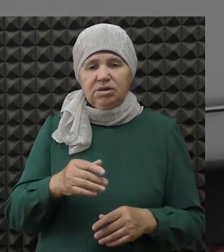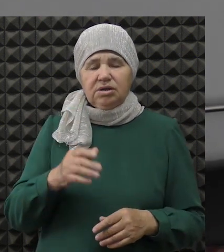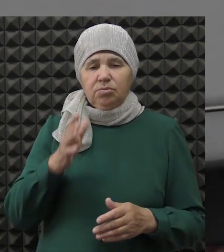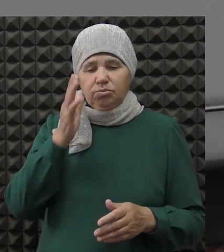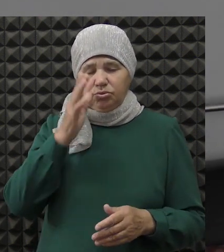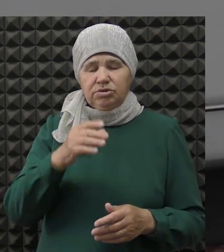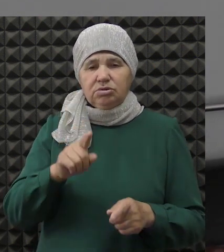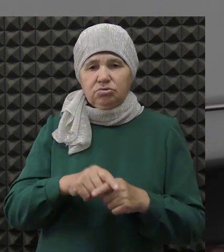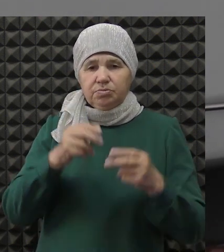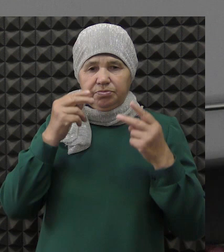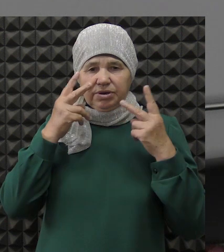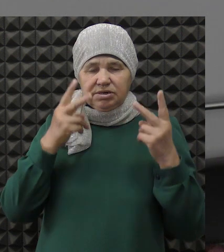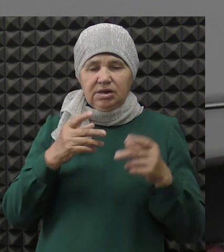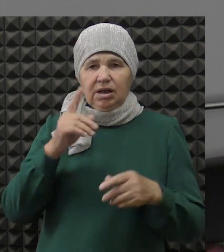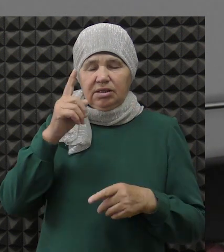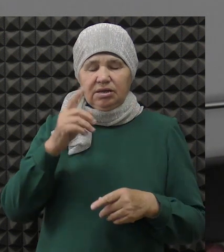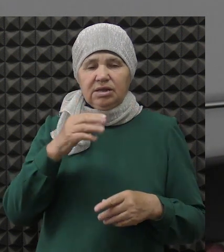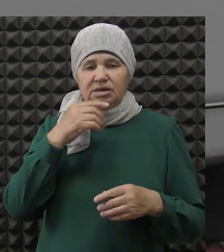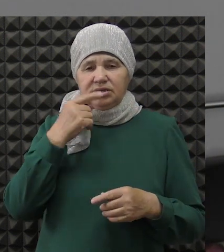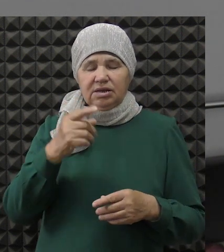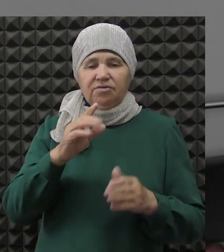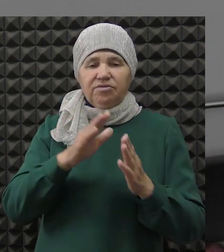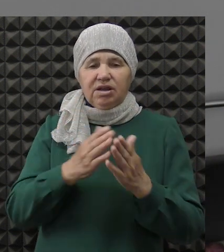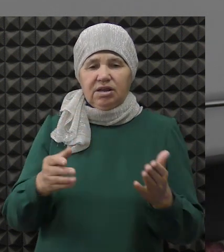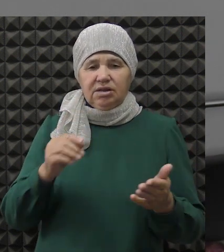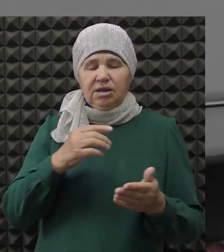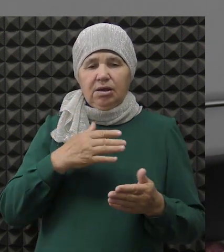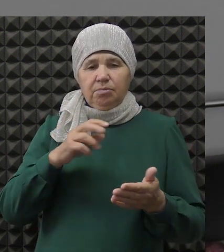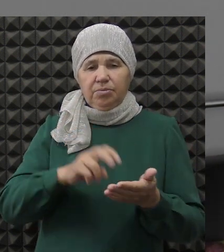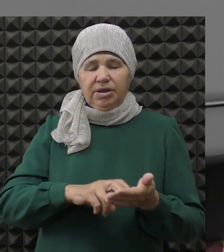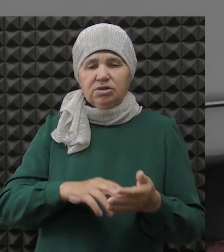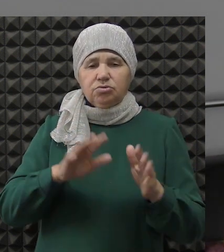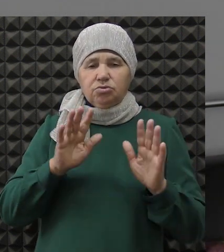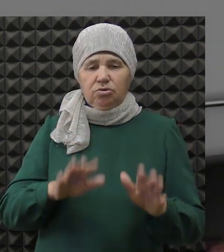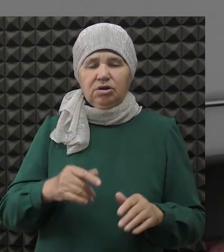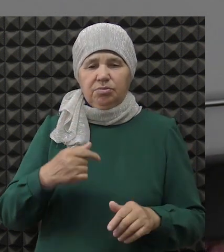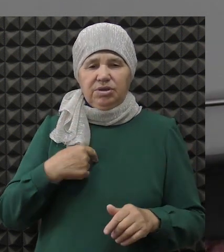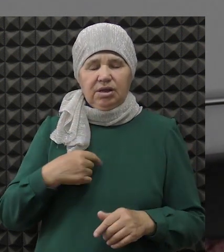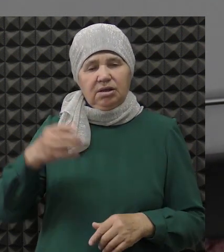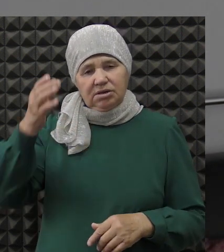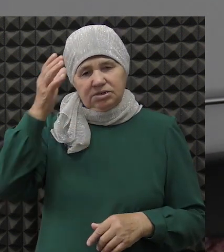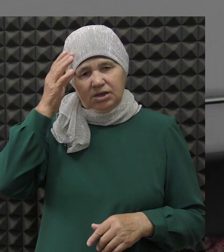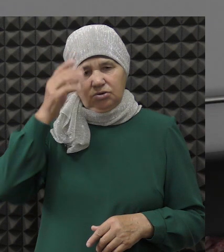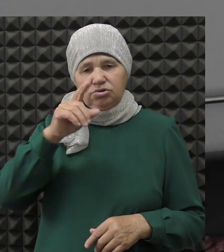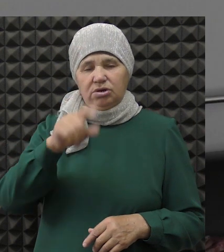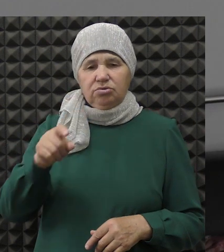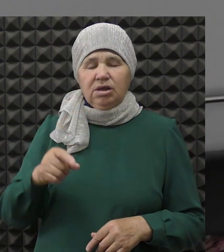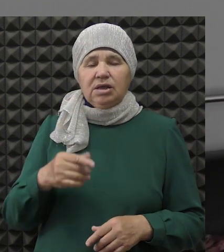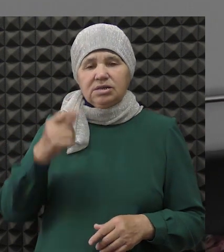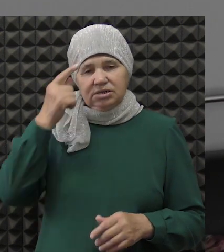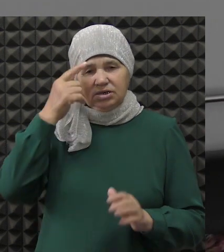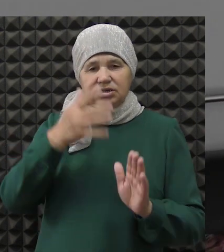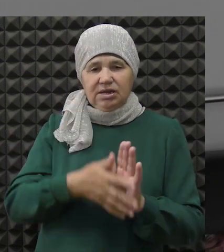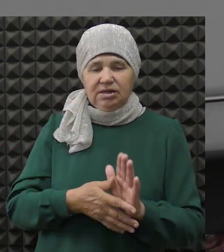что и к ним придет прозрение, ибо Аллах сказал в Коране, боятся меня только знающие. Я думаю, со